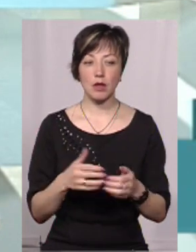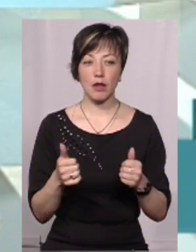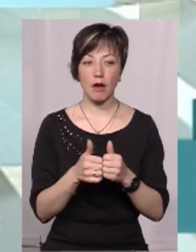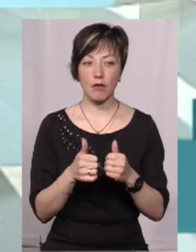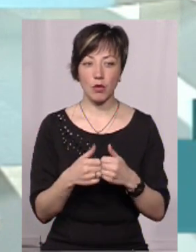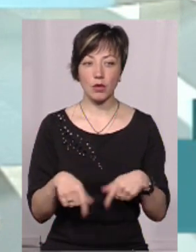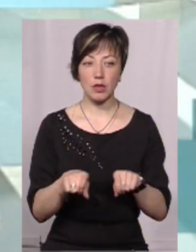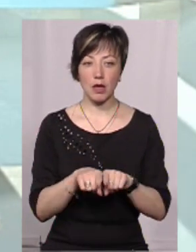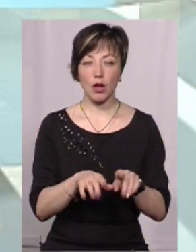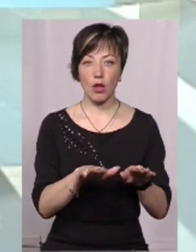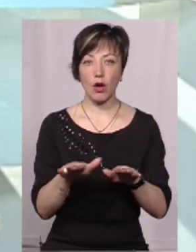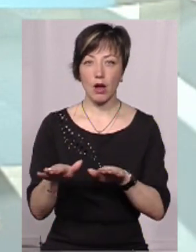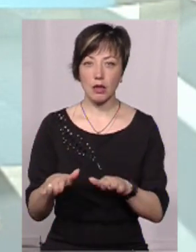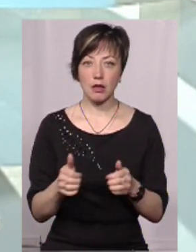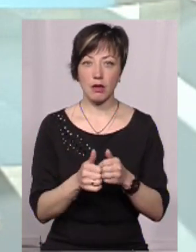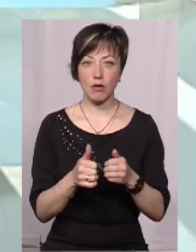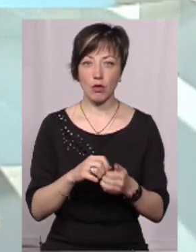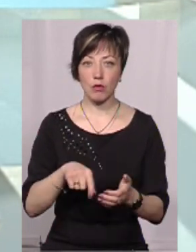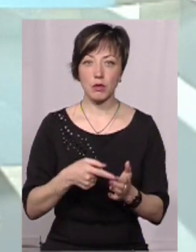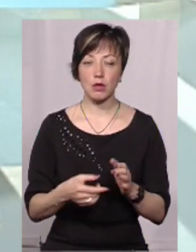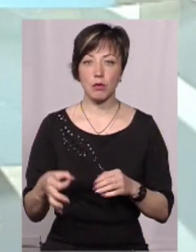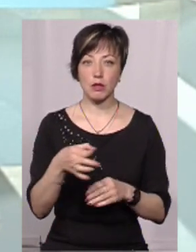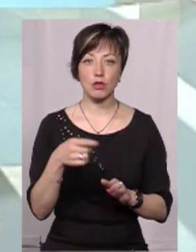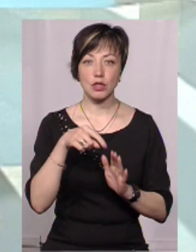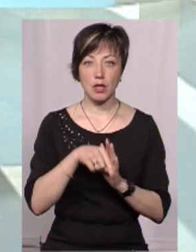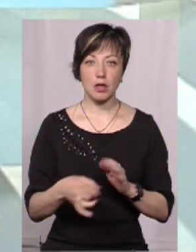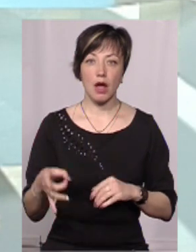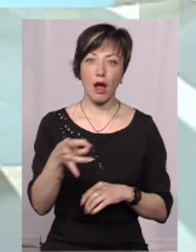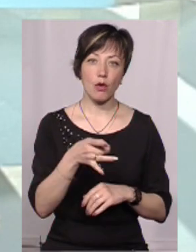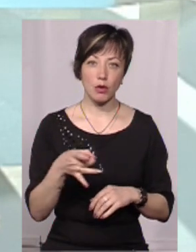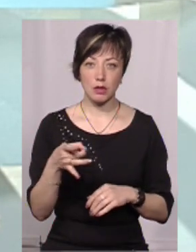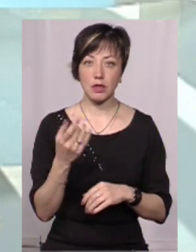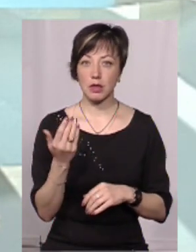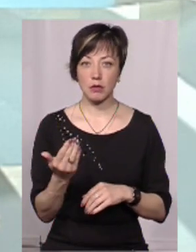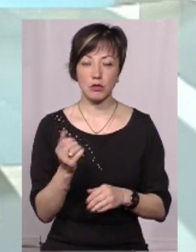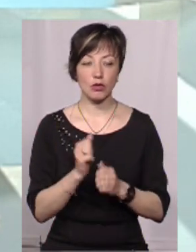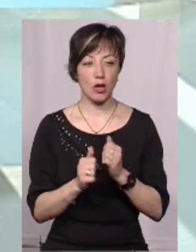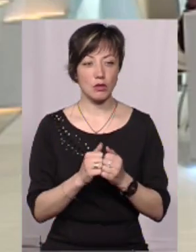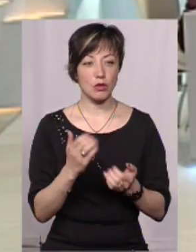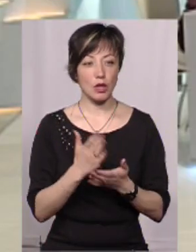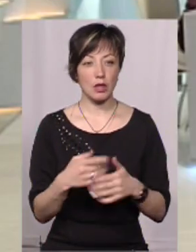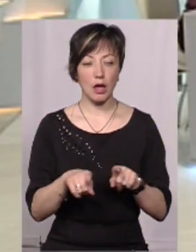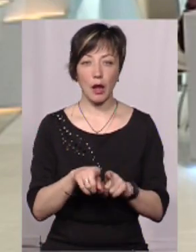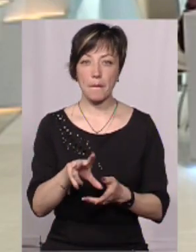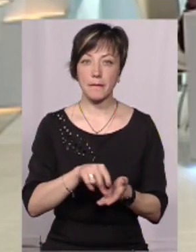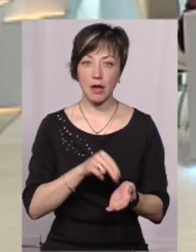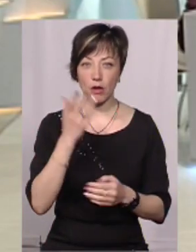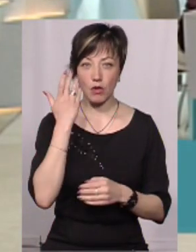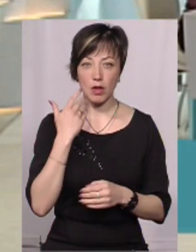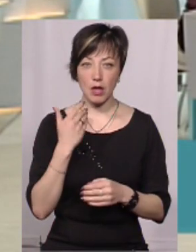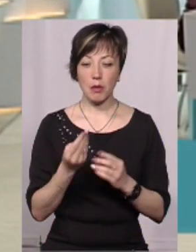навколо таких локацій, навколо міст обласного значення, в принципі, районних, тобто їм часто є такі приклади, коли